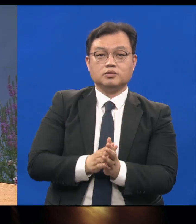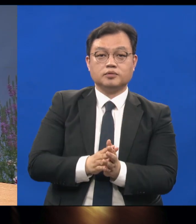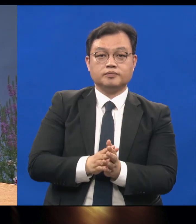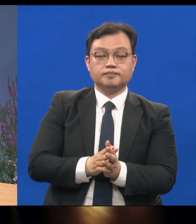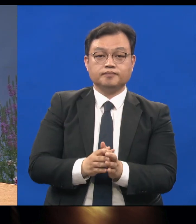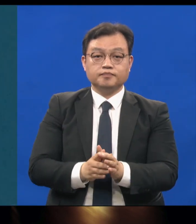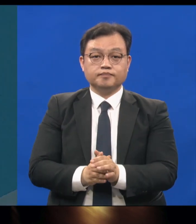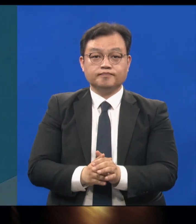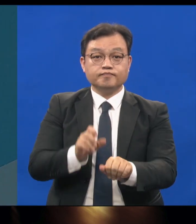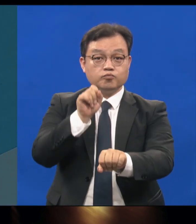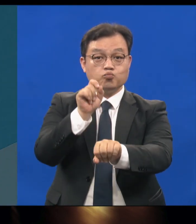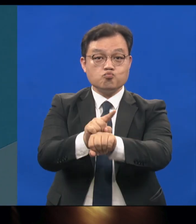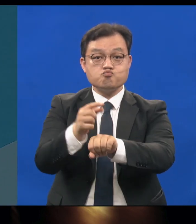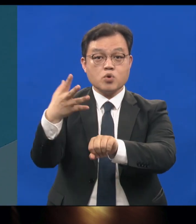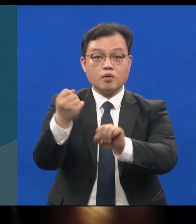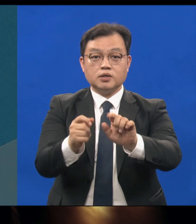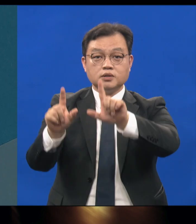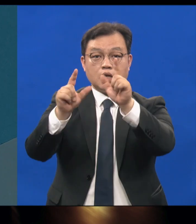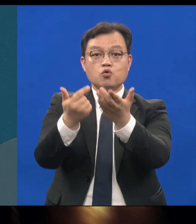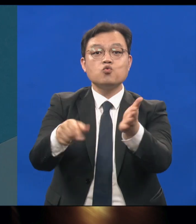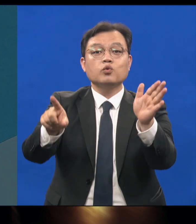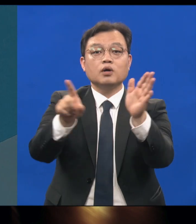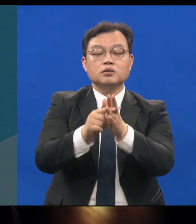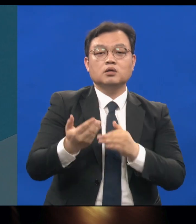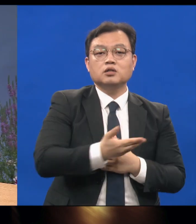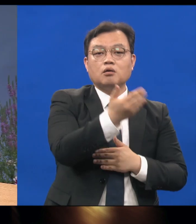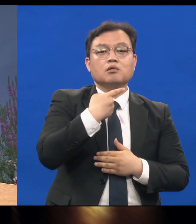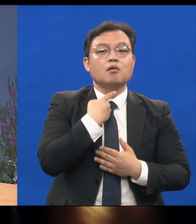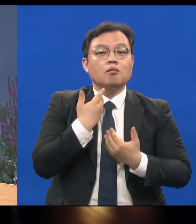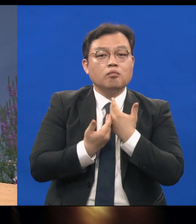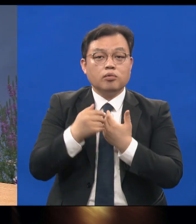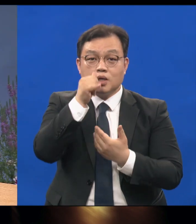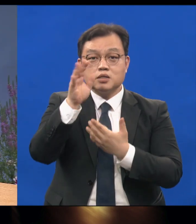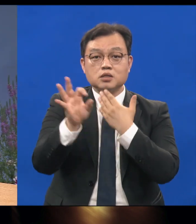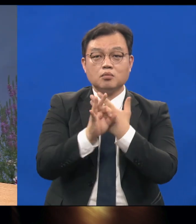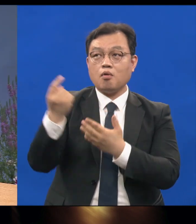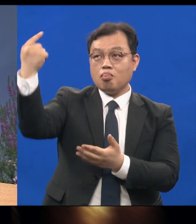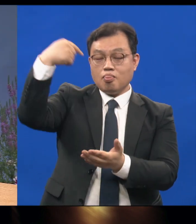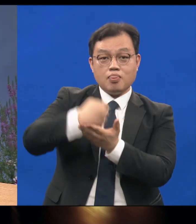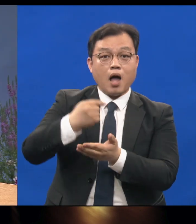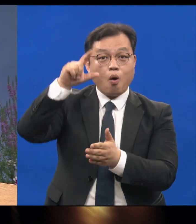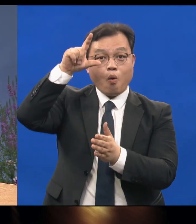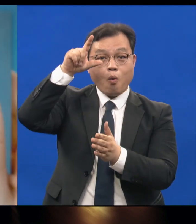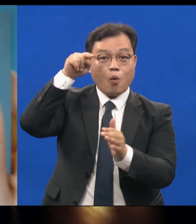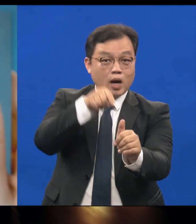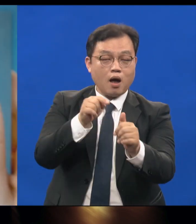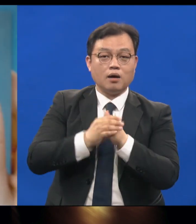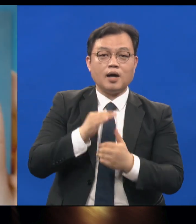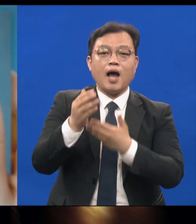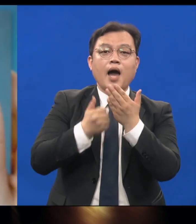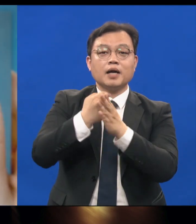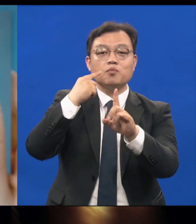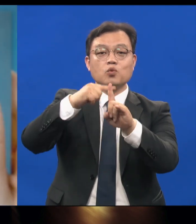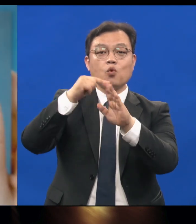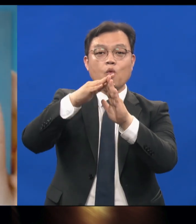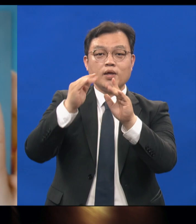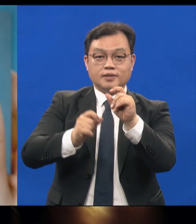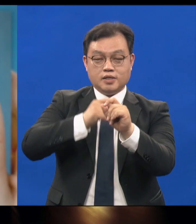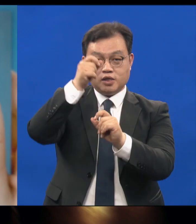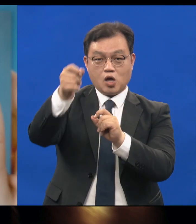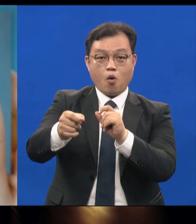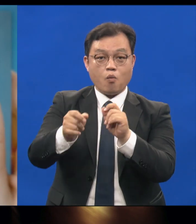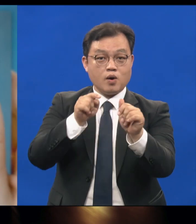살기 위해서는 너희들 꺼리 끼는 게 있으면 나오라 하나님의 교회는 영원하리라 그거예요 그리고 또 하나는